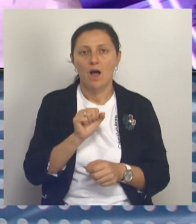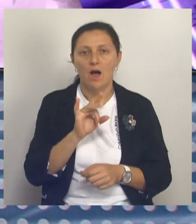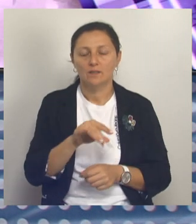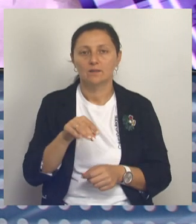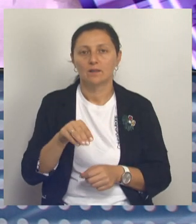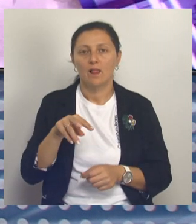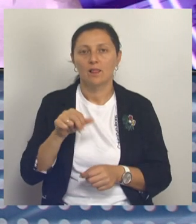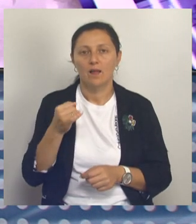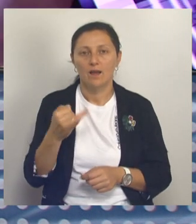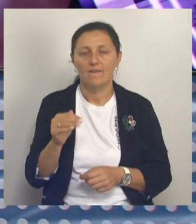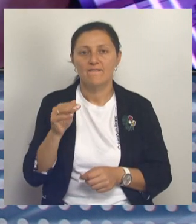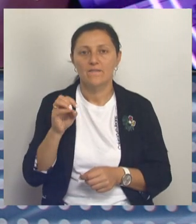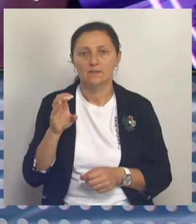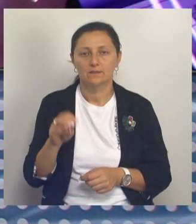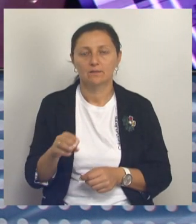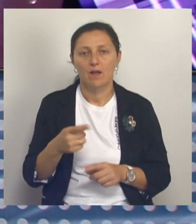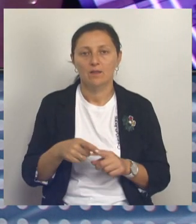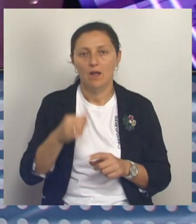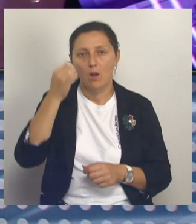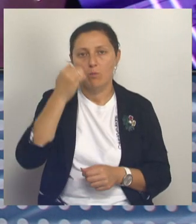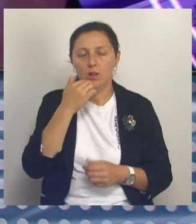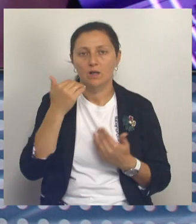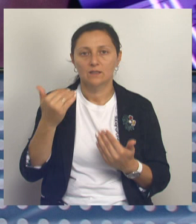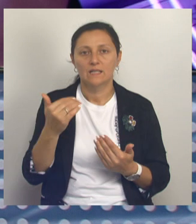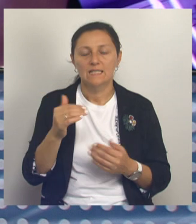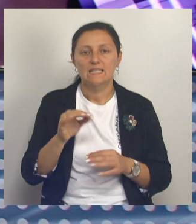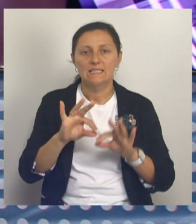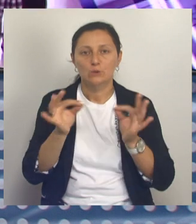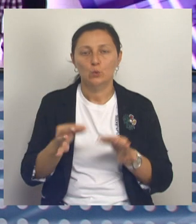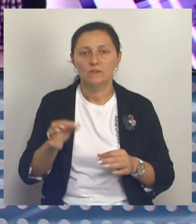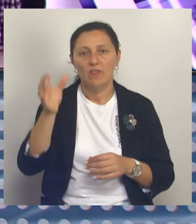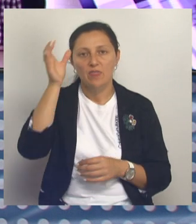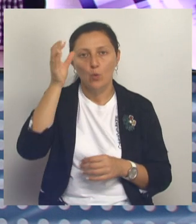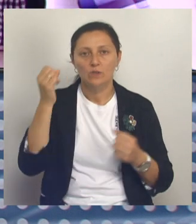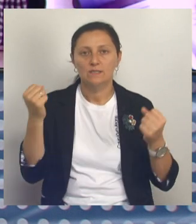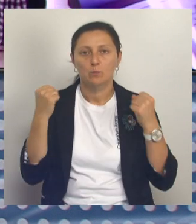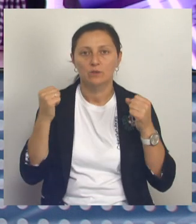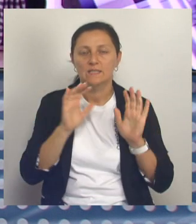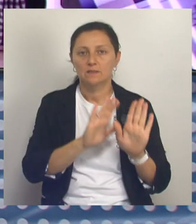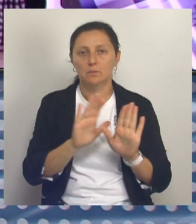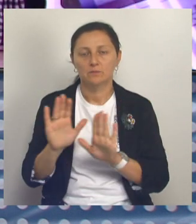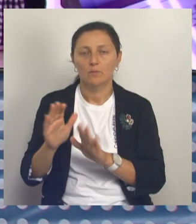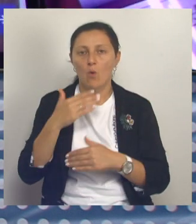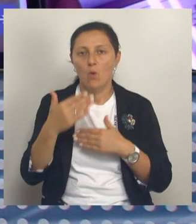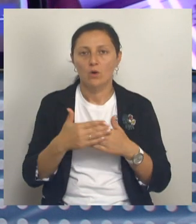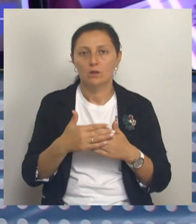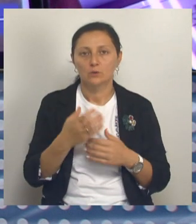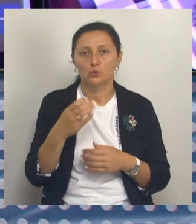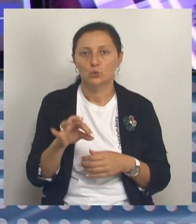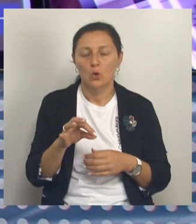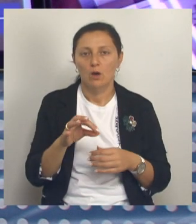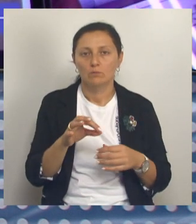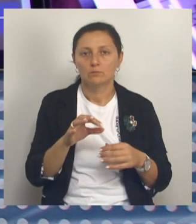который реализуют при поддержке благотворительного фонда «Искусство, наука и спорт». В экспозиции более сотни картин, а в целом